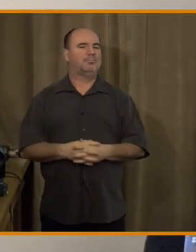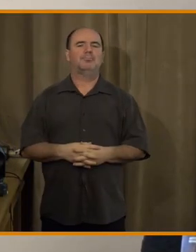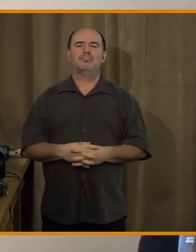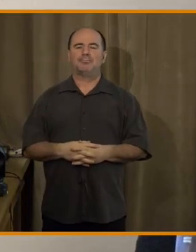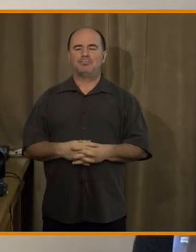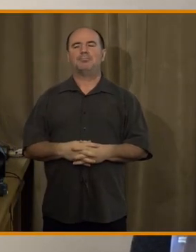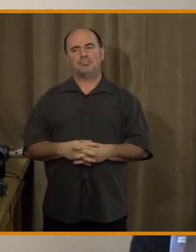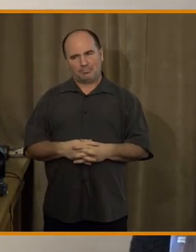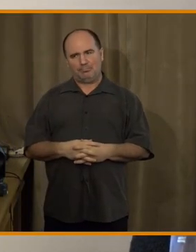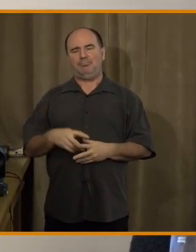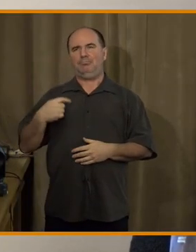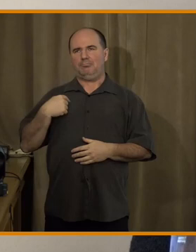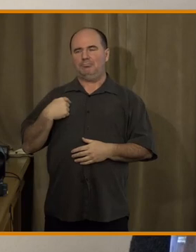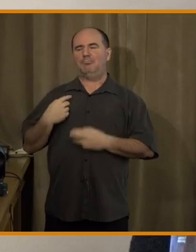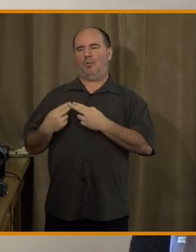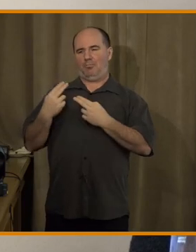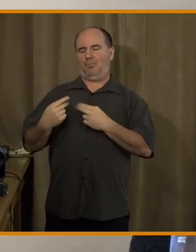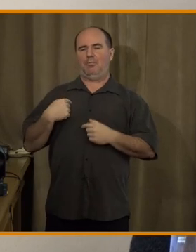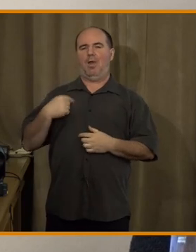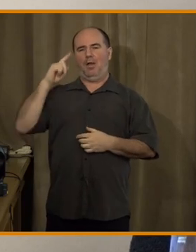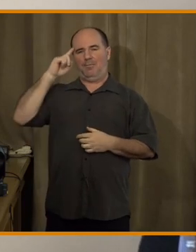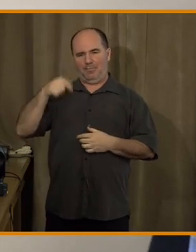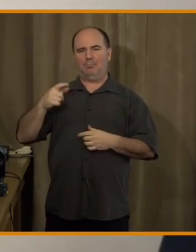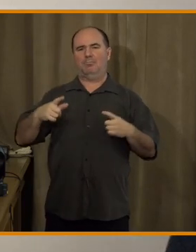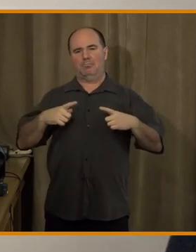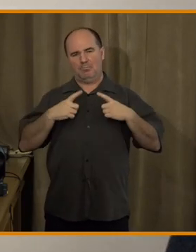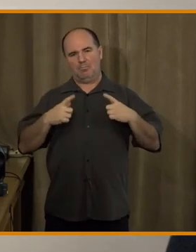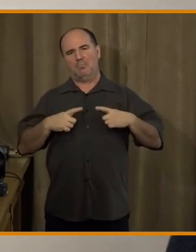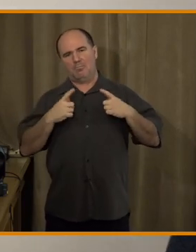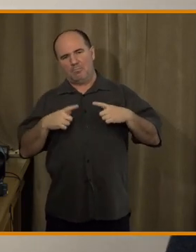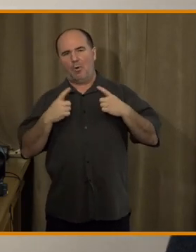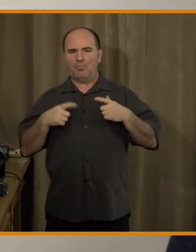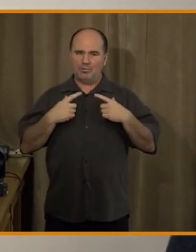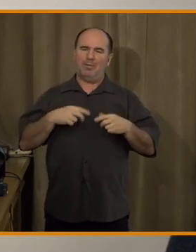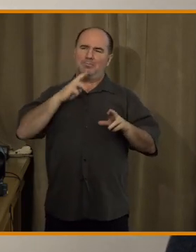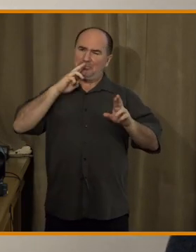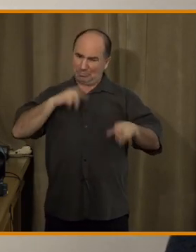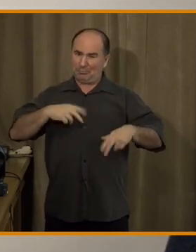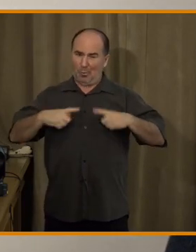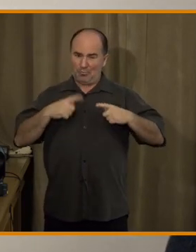Používá to... No, teď po mě budete chtít nějaký RUčka, takzvaný reální uživatelé, co?